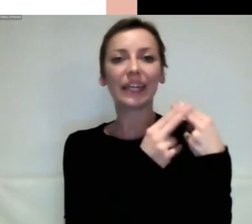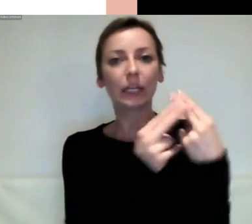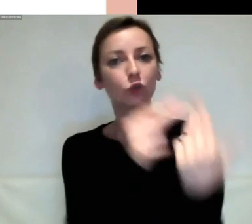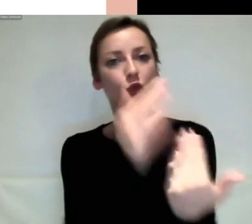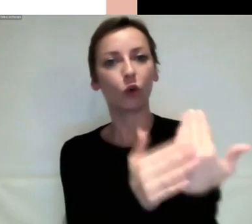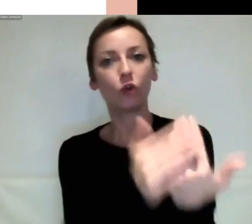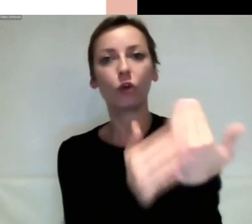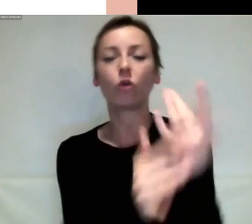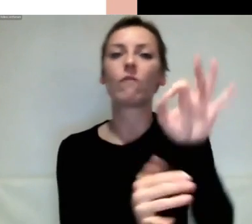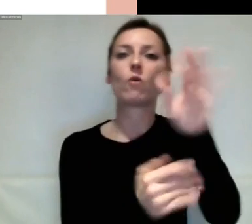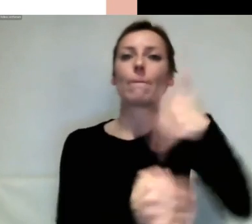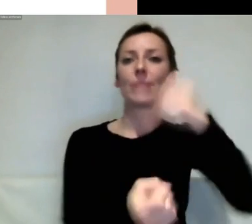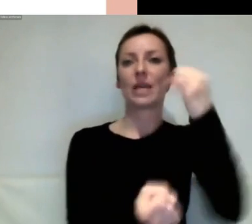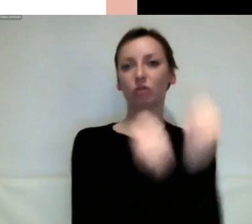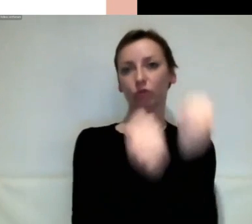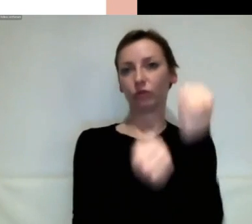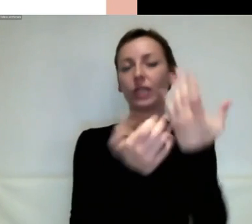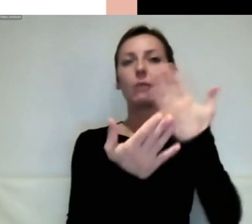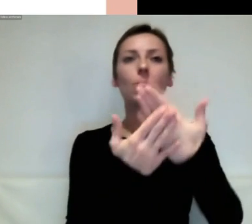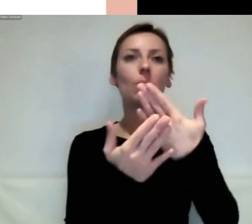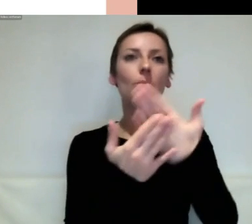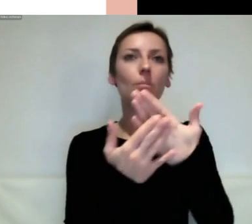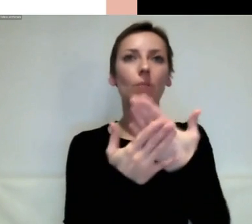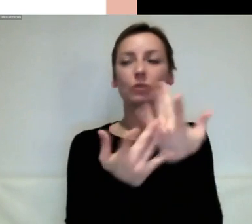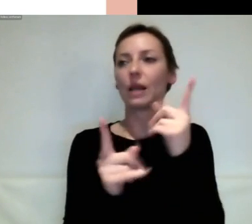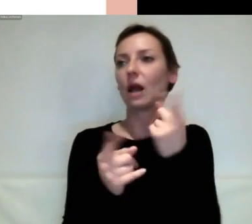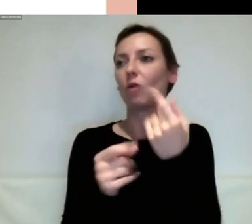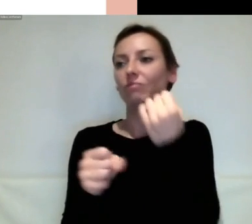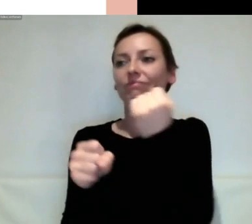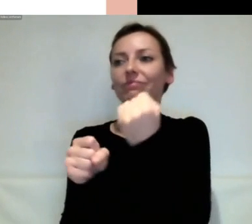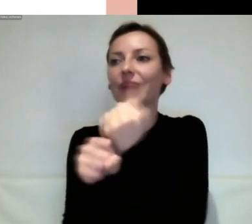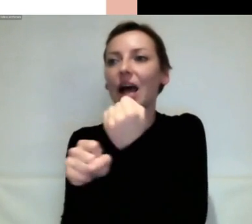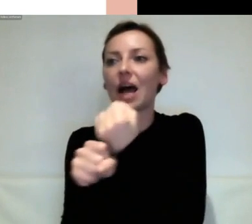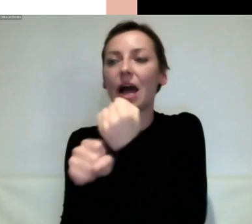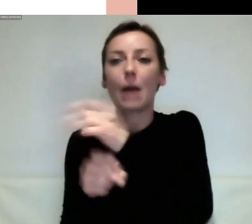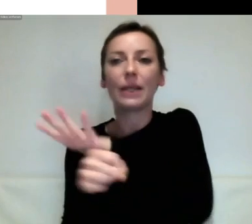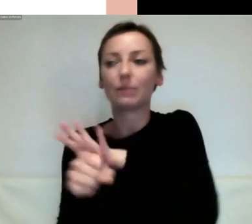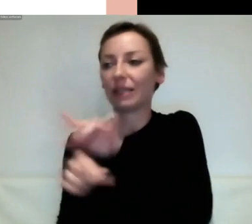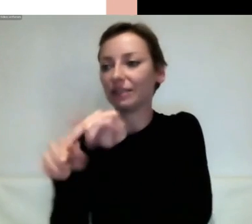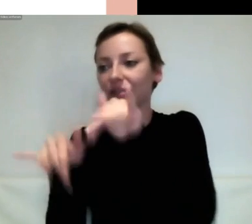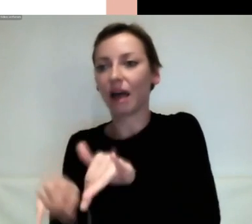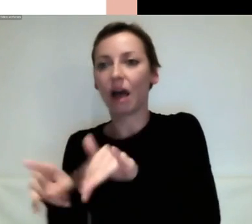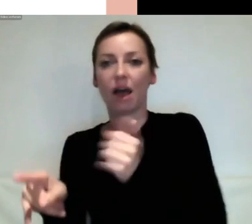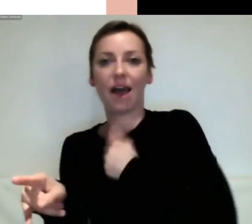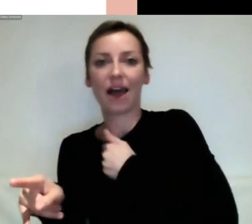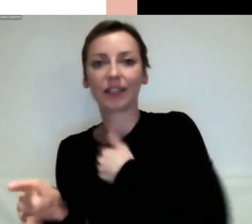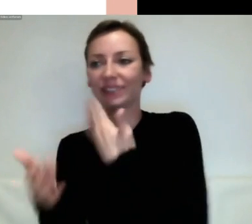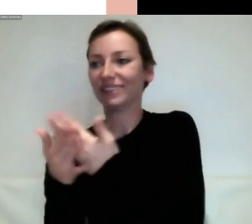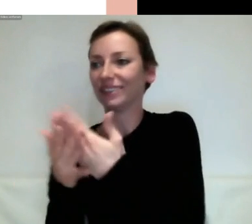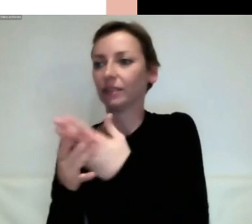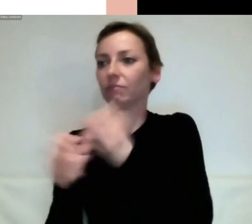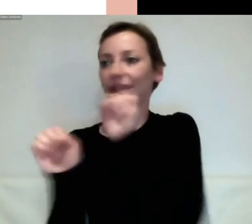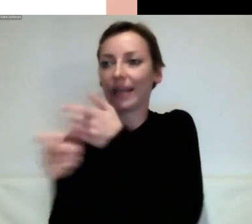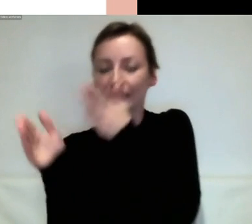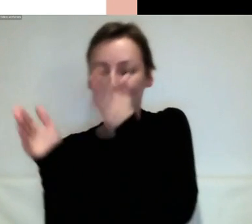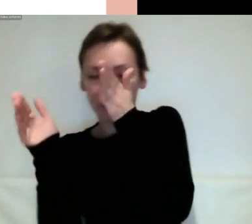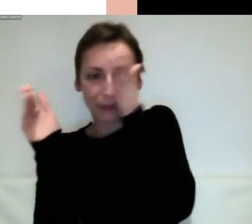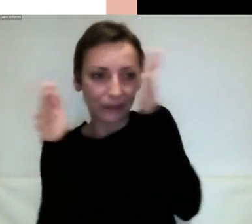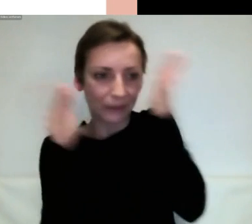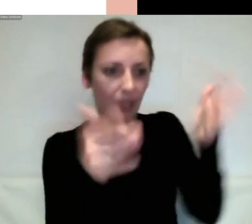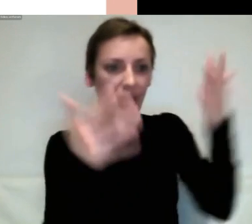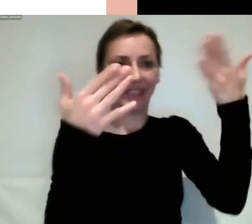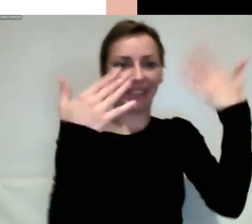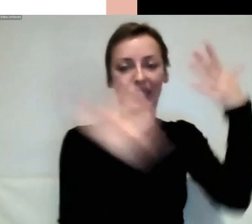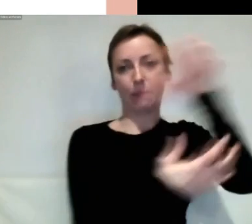unmittelbar spürbar sind, wie beispielsweise Ängste um Arbeitsplätze. Der zweite Punkt, der Einfluss von Interessengruppen.